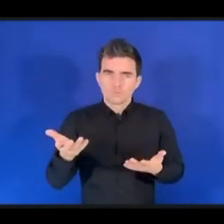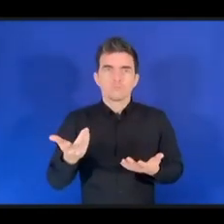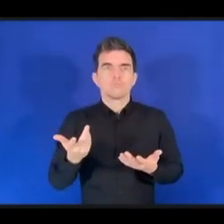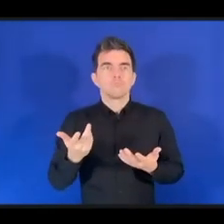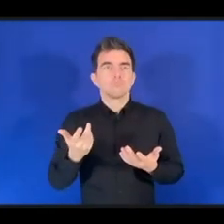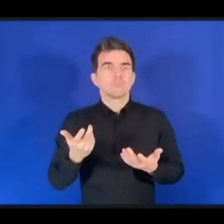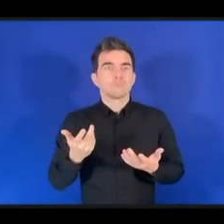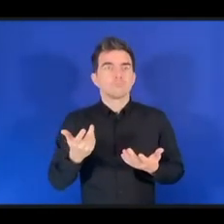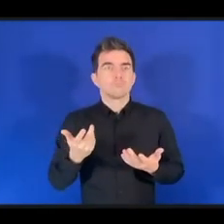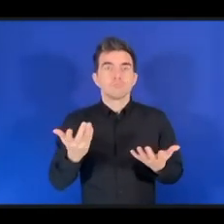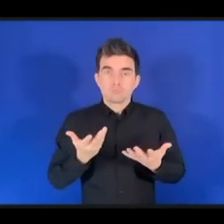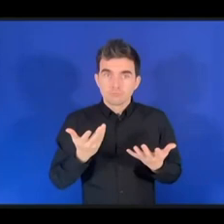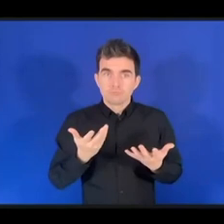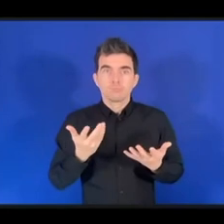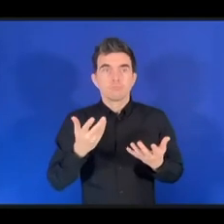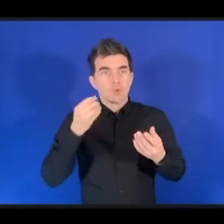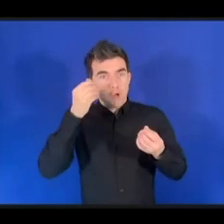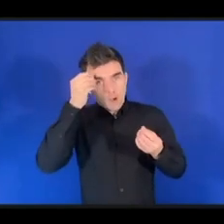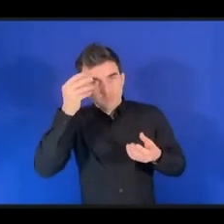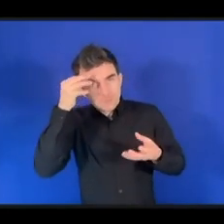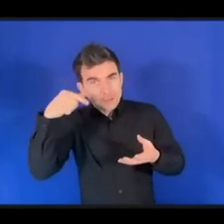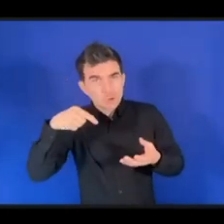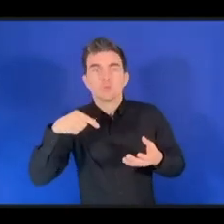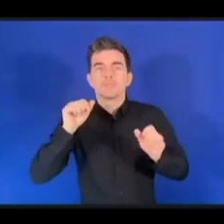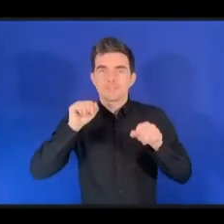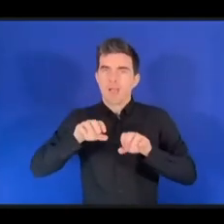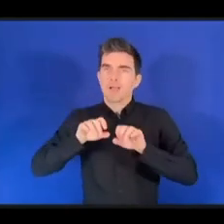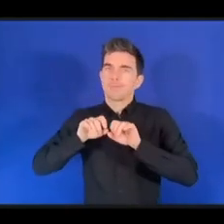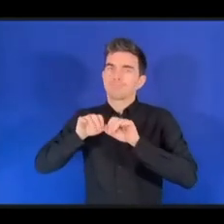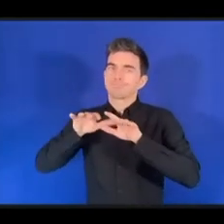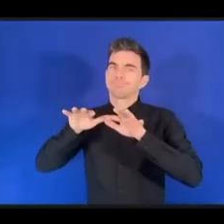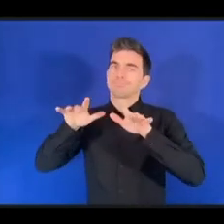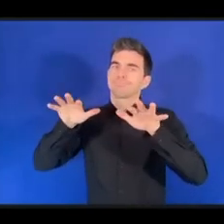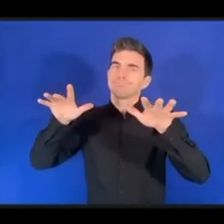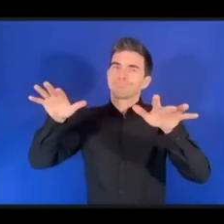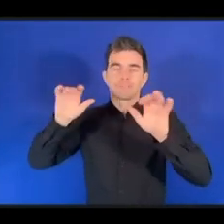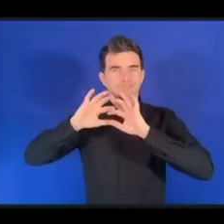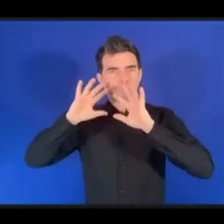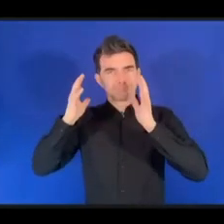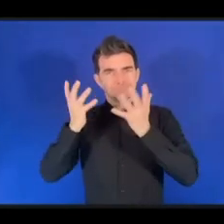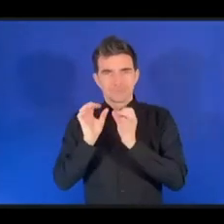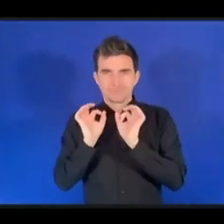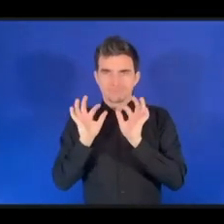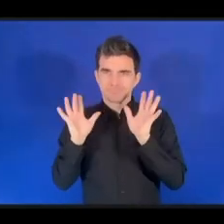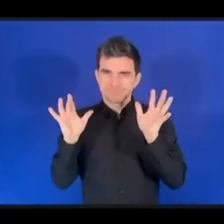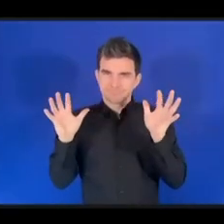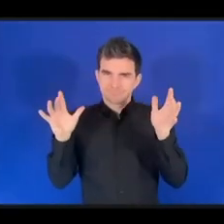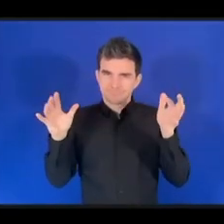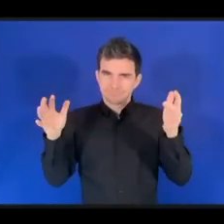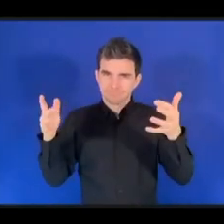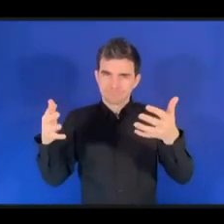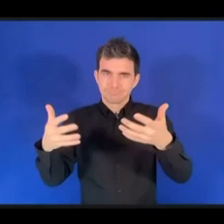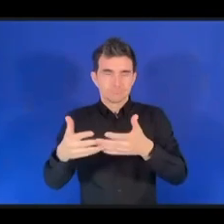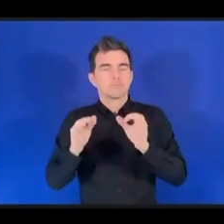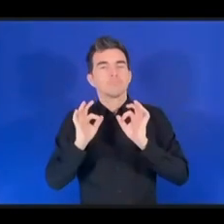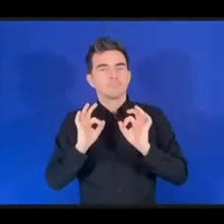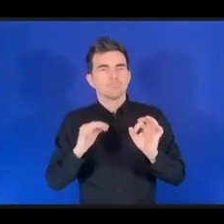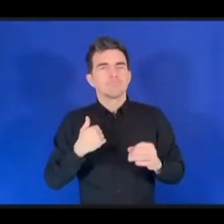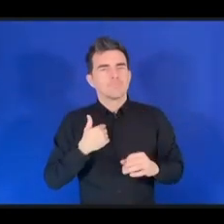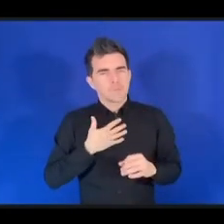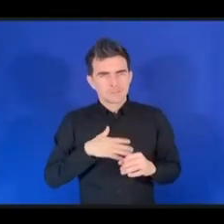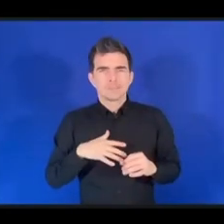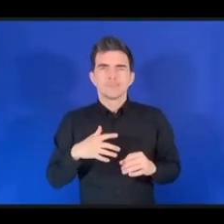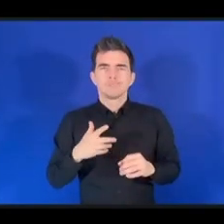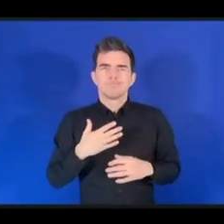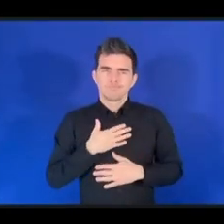информацией со всем миром из города Киото. Хотела бы также выразить благодарность всем тем, кто принимал участие в